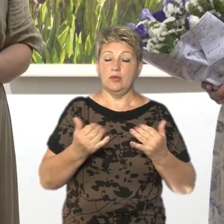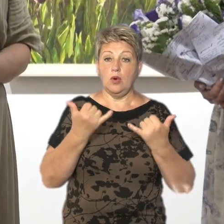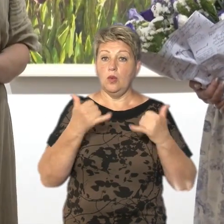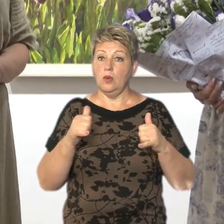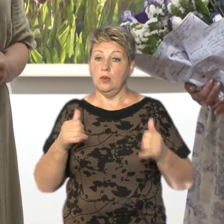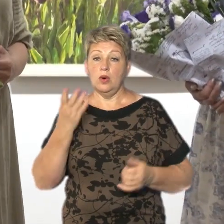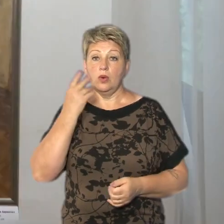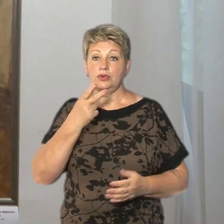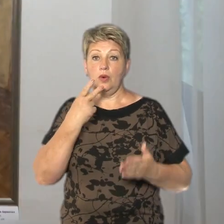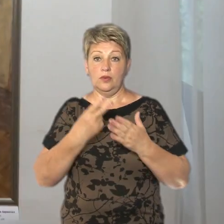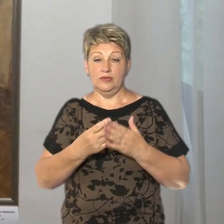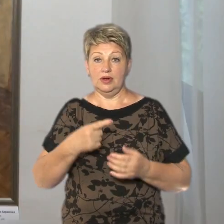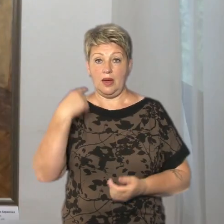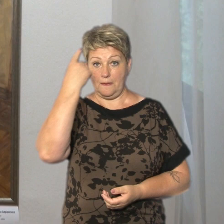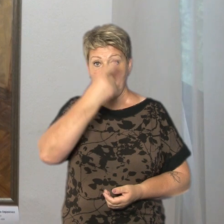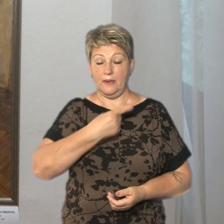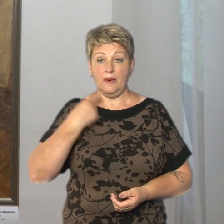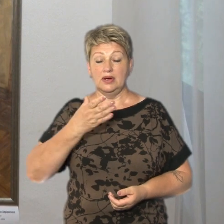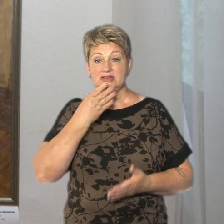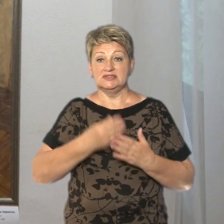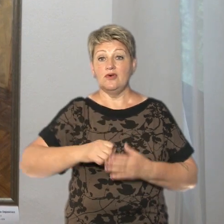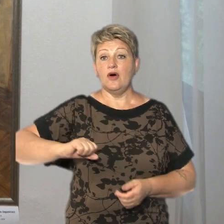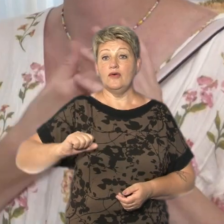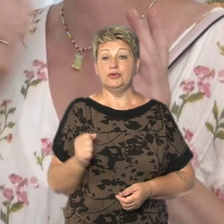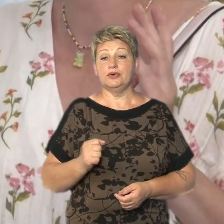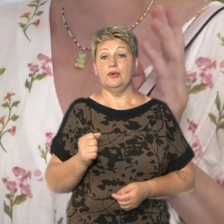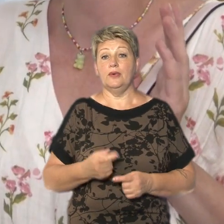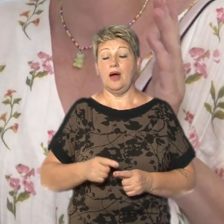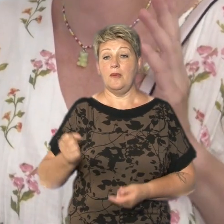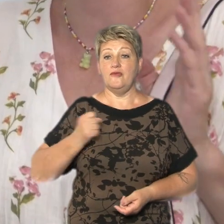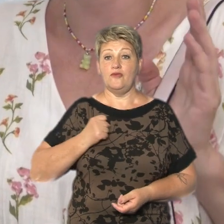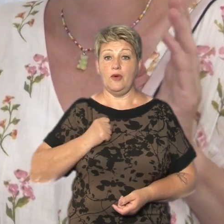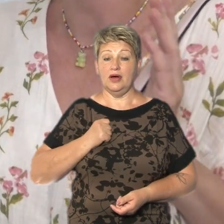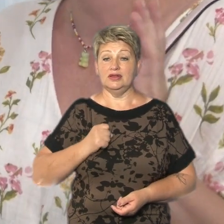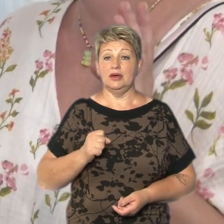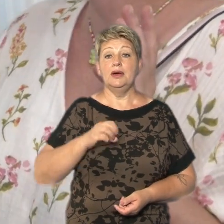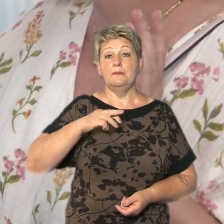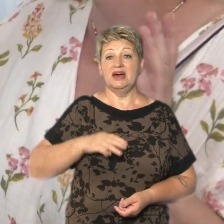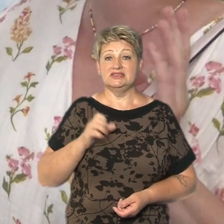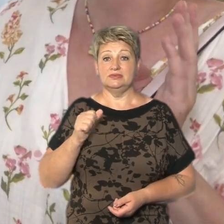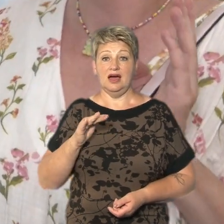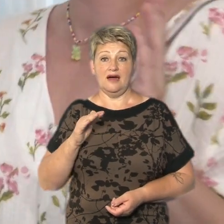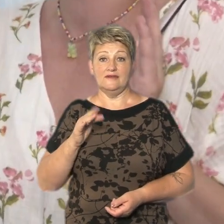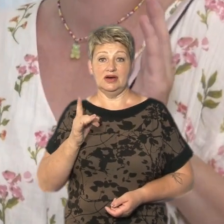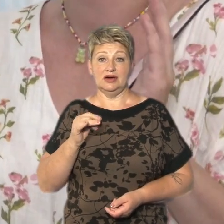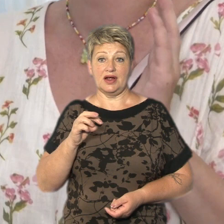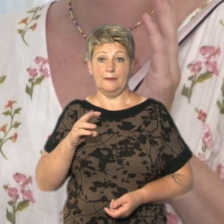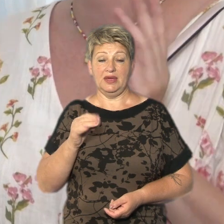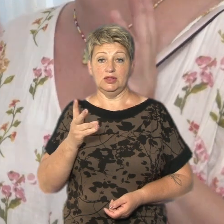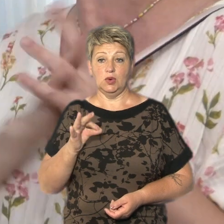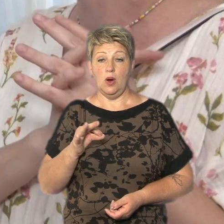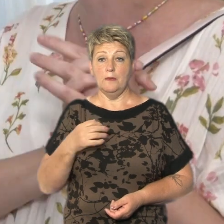коли побачили портрат свого друга, українського воїна Максима Авраменка. Ми зайшли в зал і просто Макс